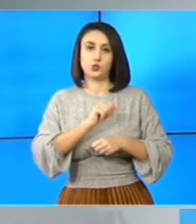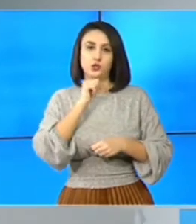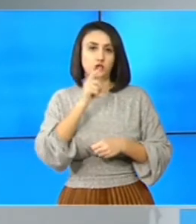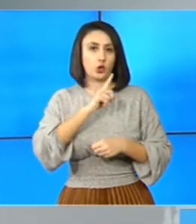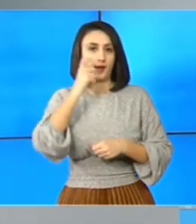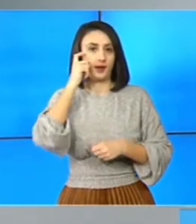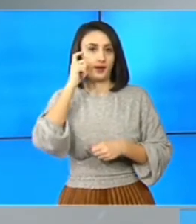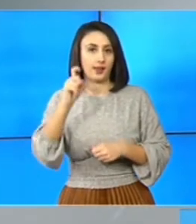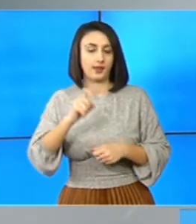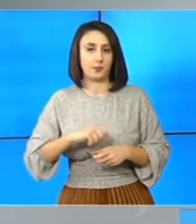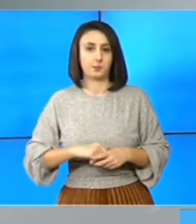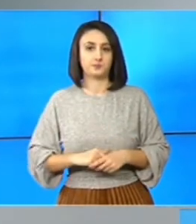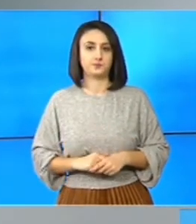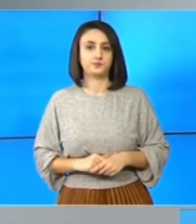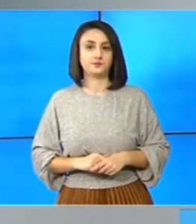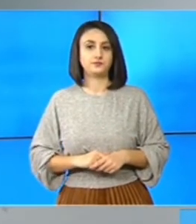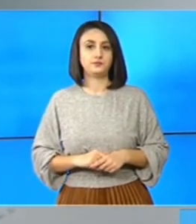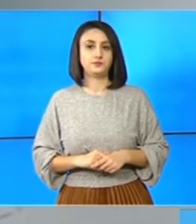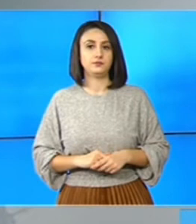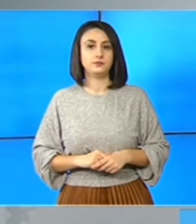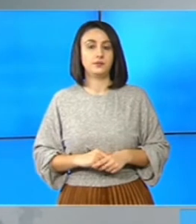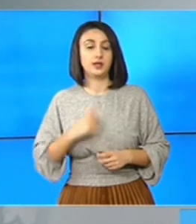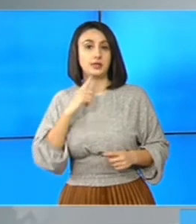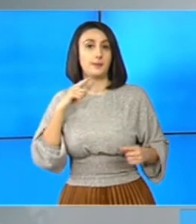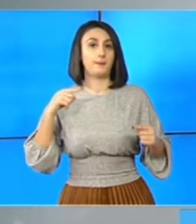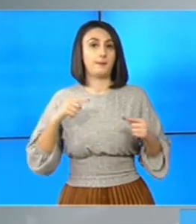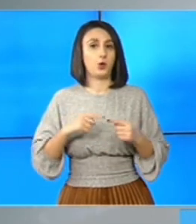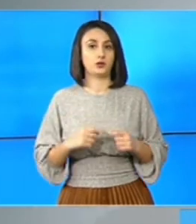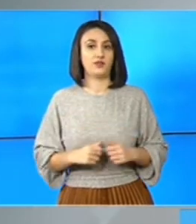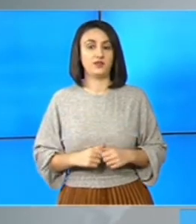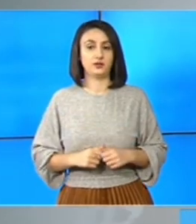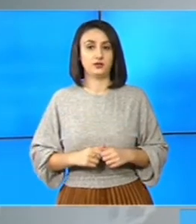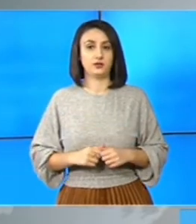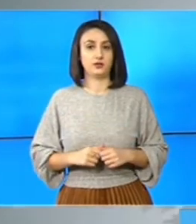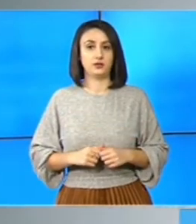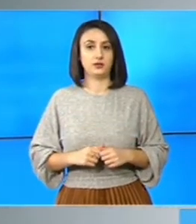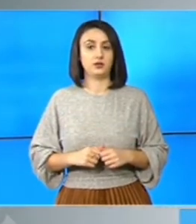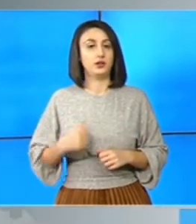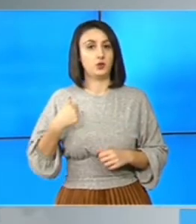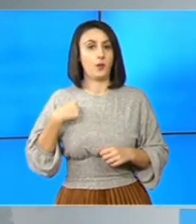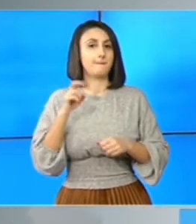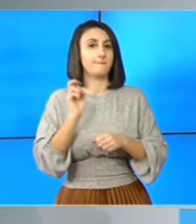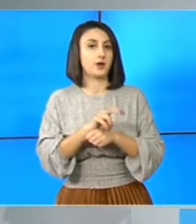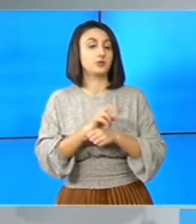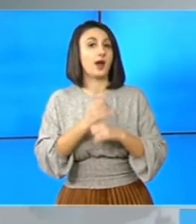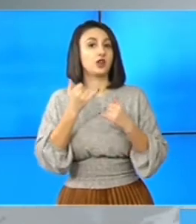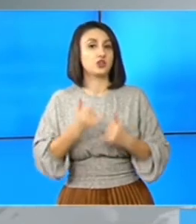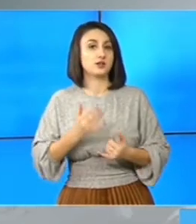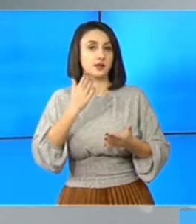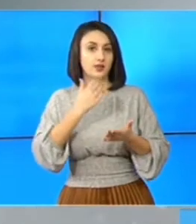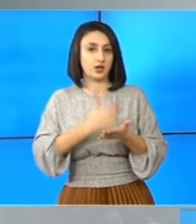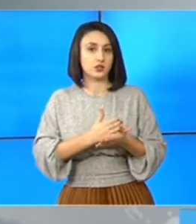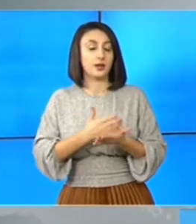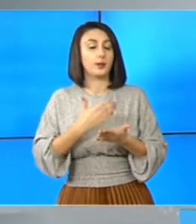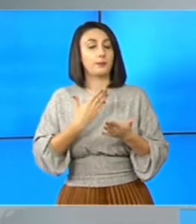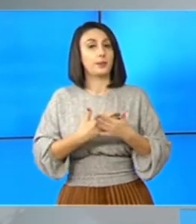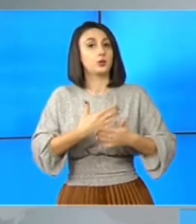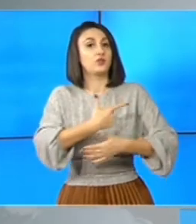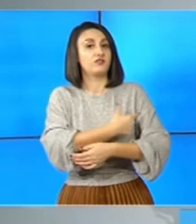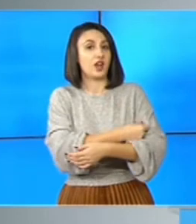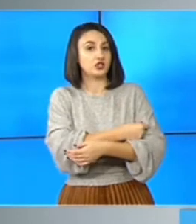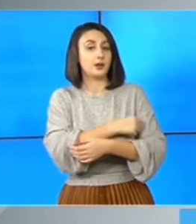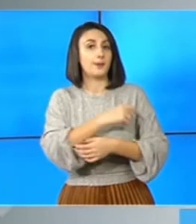neîncredere. Din potriva, decizia a fost și am participat la această decizie să fie vaccinat